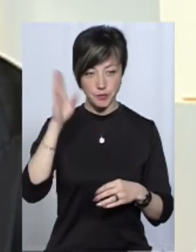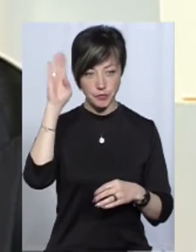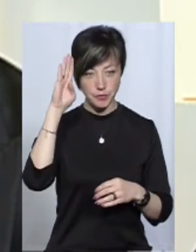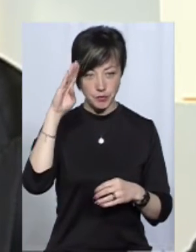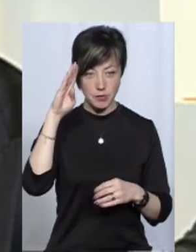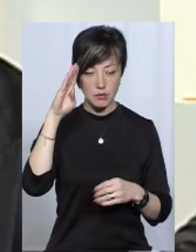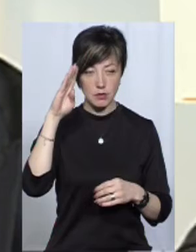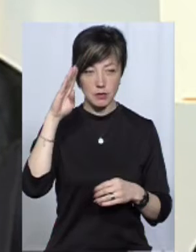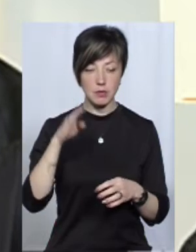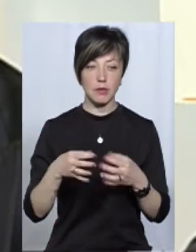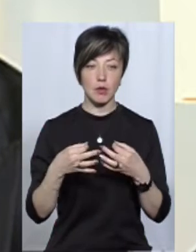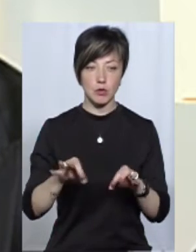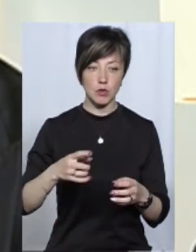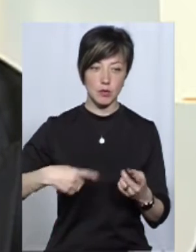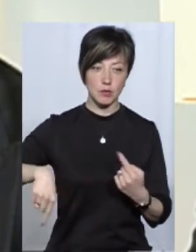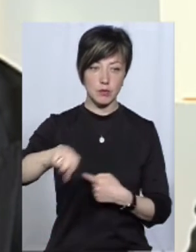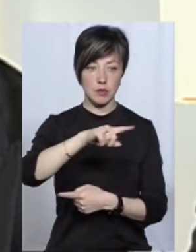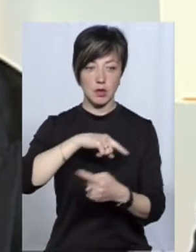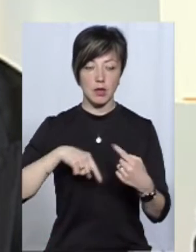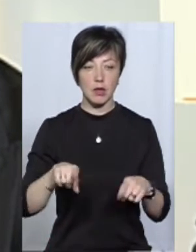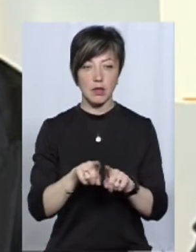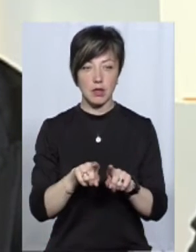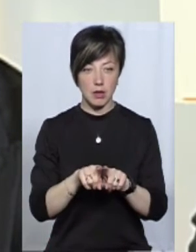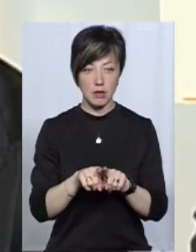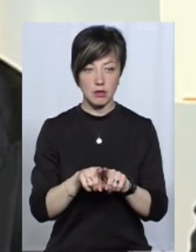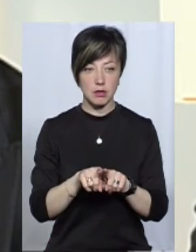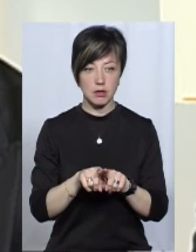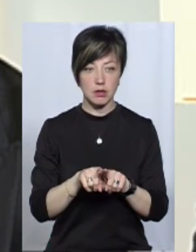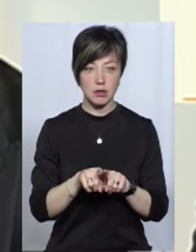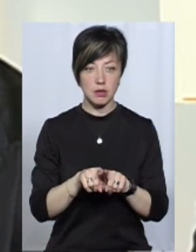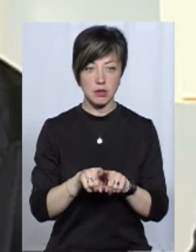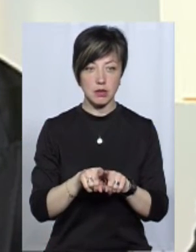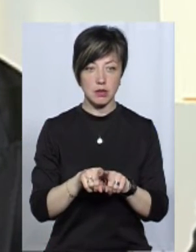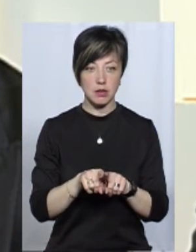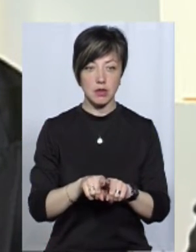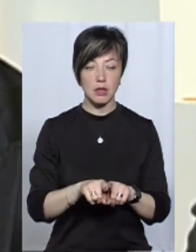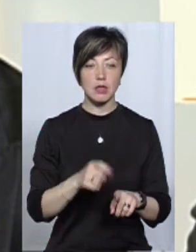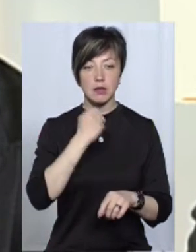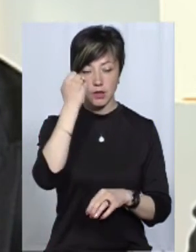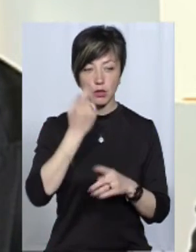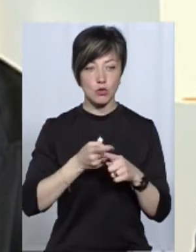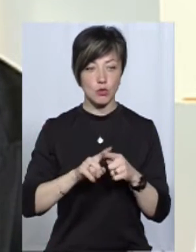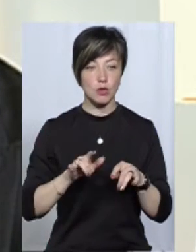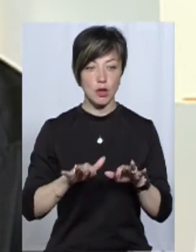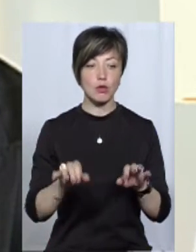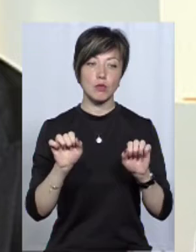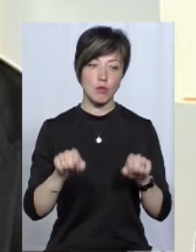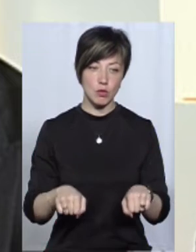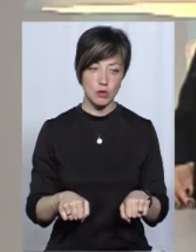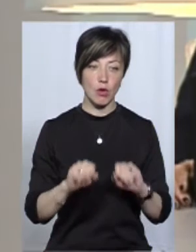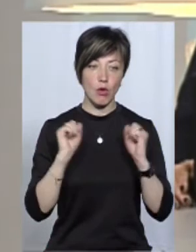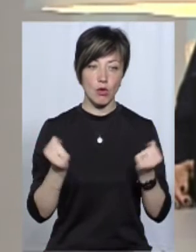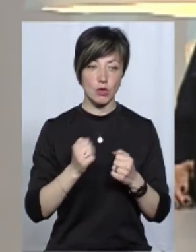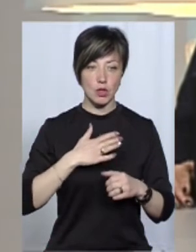яка є в нашому об'єму, пустити по великому колу і таким чином завдяки цьому заходу ми маємо можливість